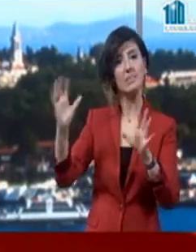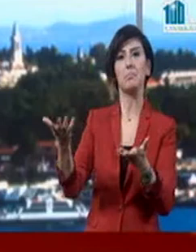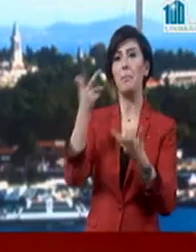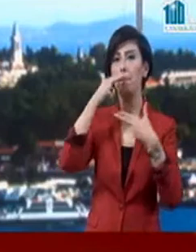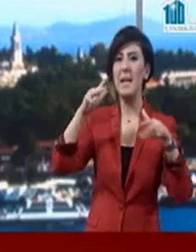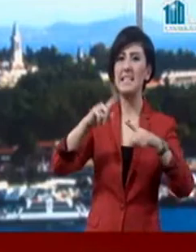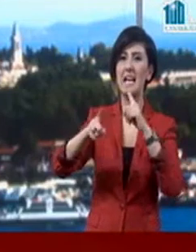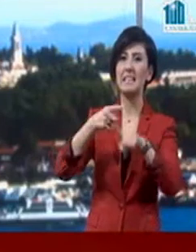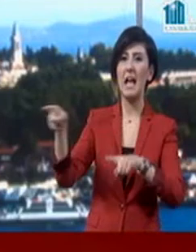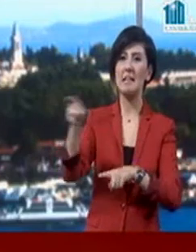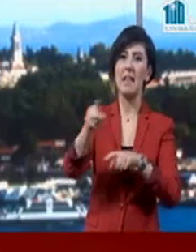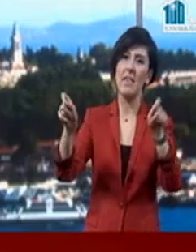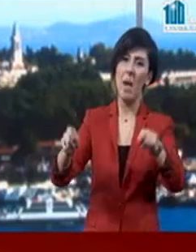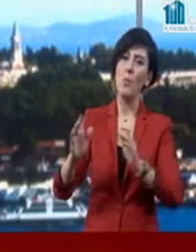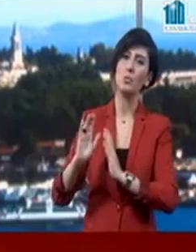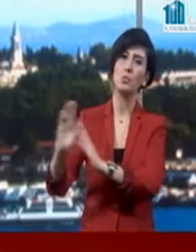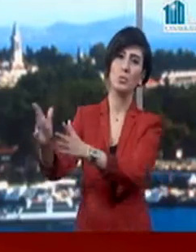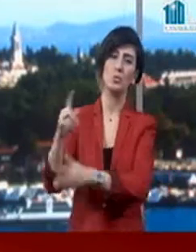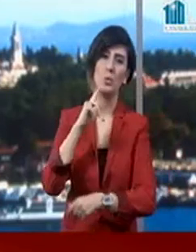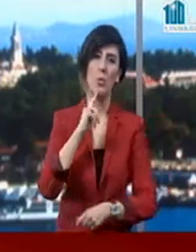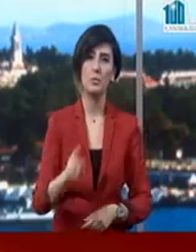tarzda siyaset yapmayı sürdürüyor.